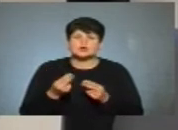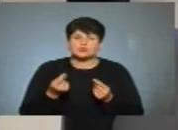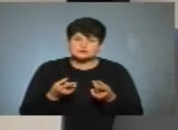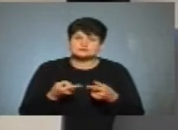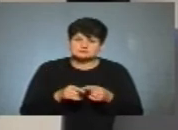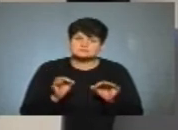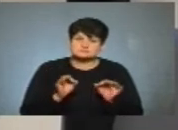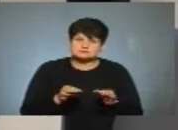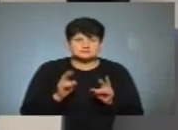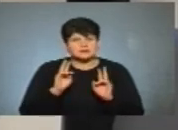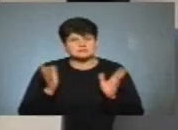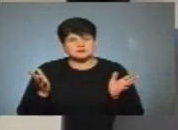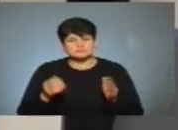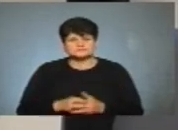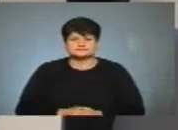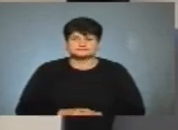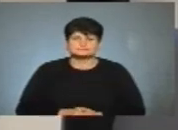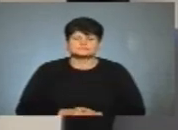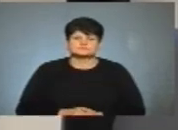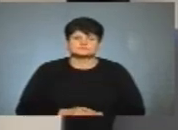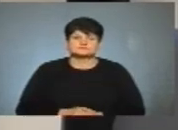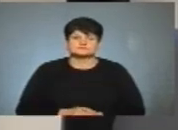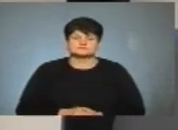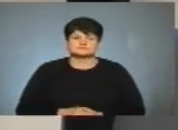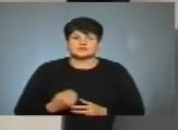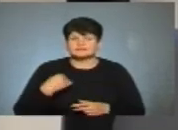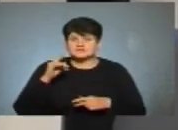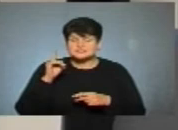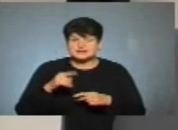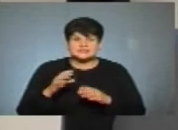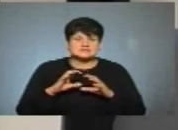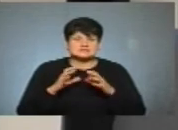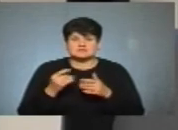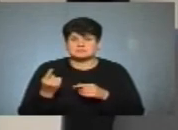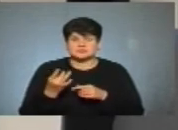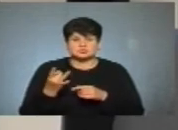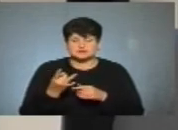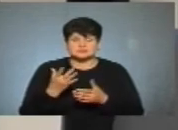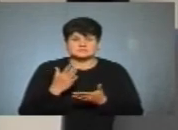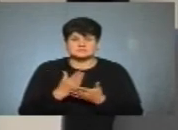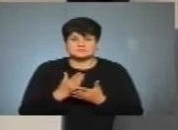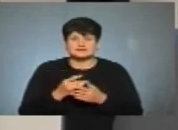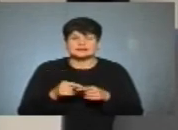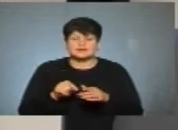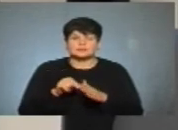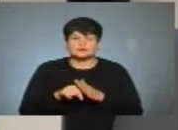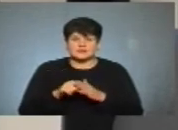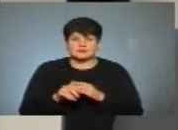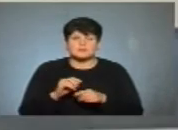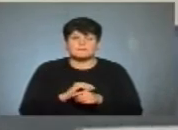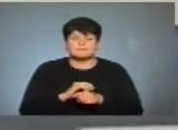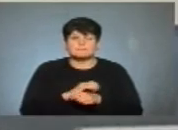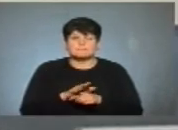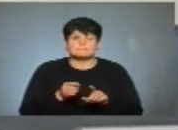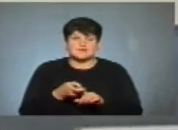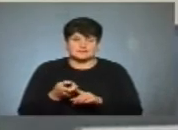це доречно, не знаю. Дякую, пане Вікторе. Ви знаєте, світ не вперше зіштовхнувся з таким поняттям, як пандемія.